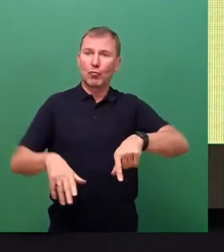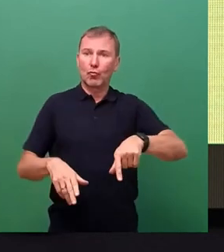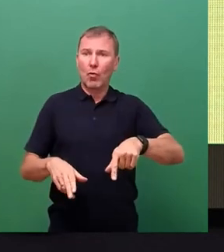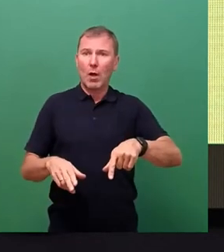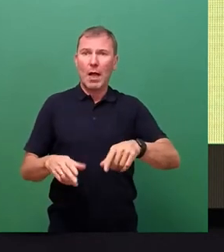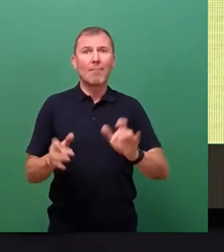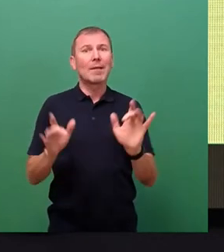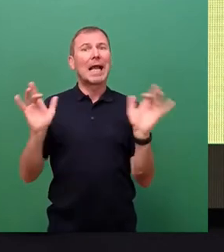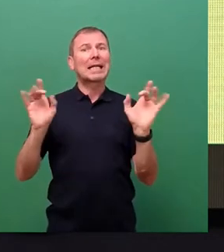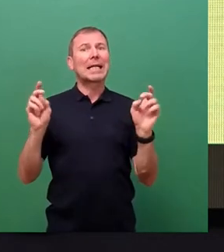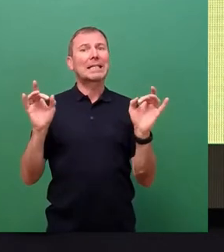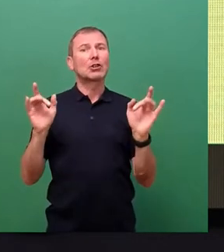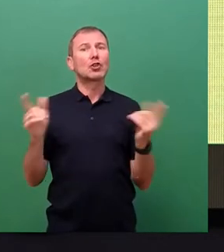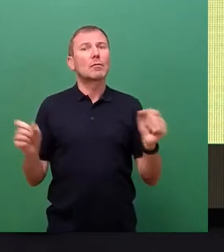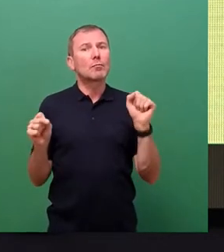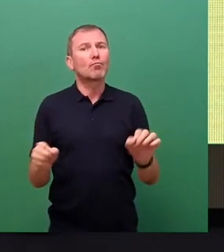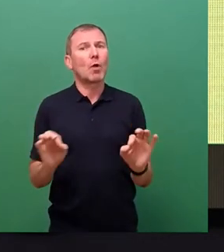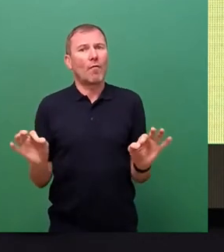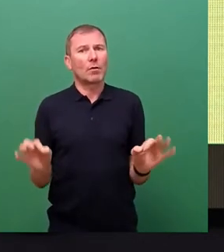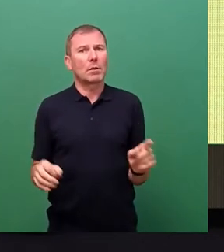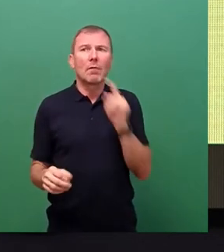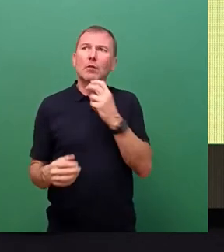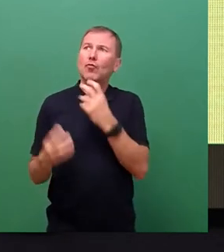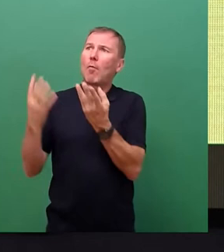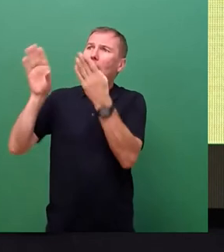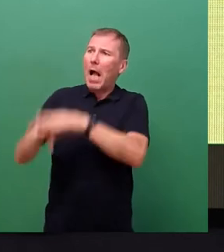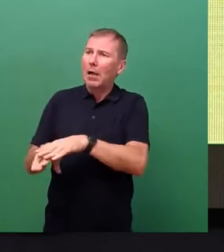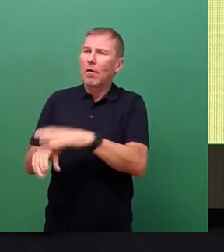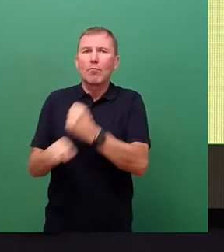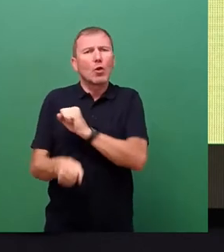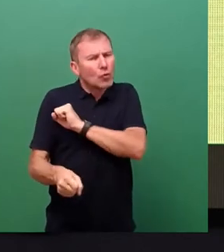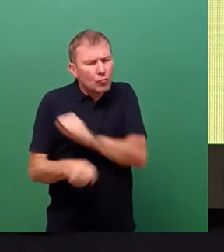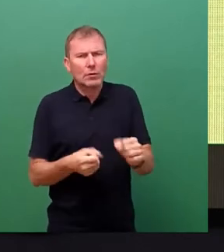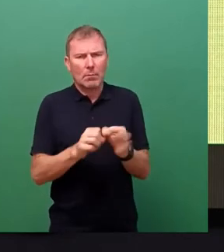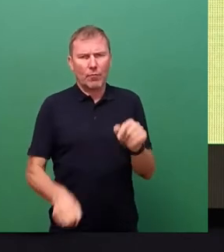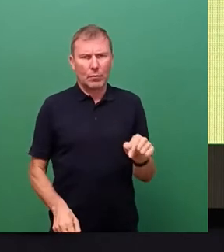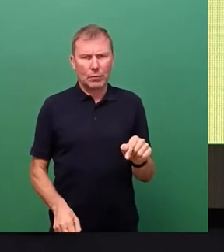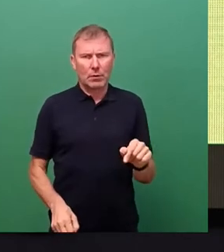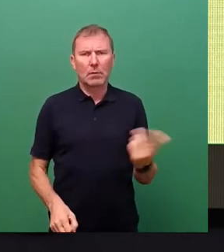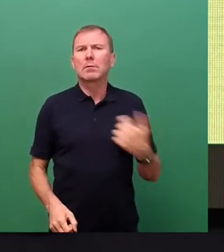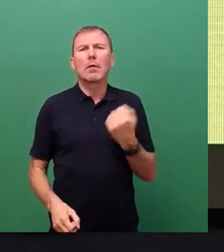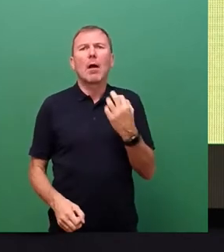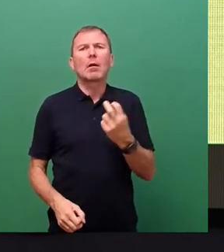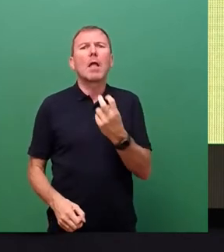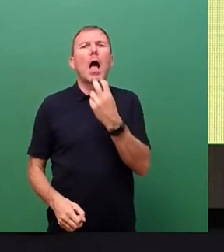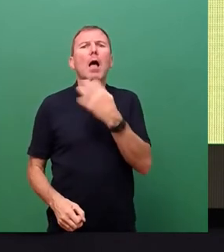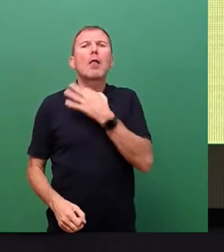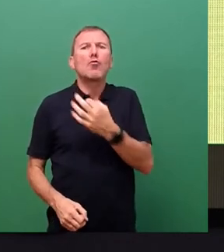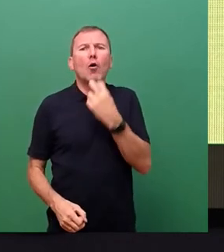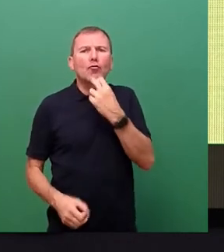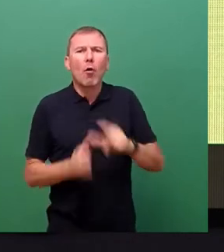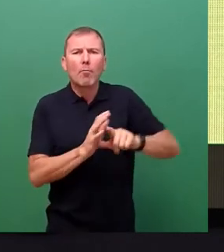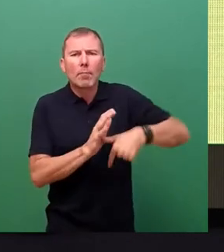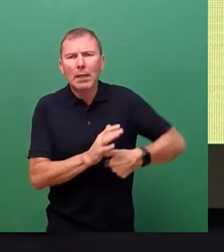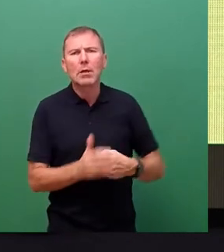funktionieren, auch wenn ich einen Stromausfall habe. Was brauche ich an Batterieleistungen, an Notstromaggregaten? Werden